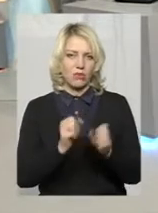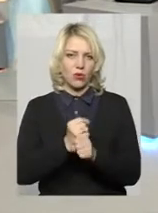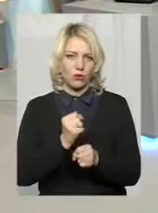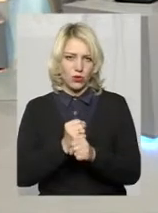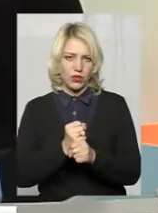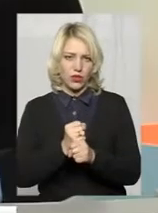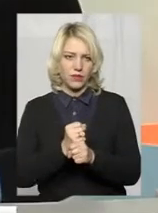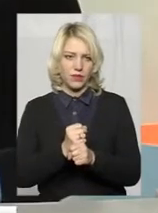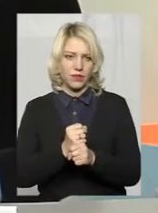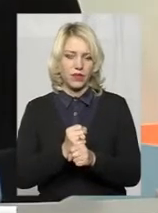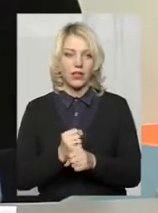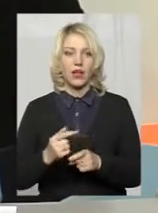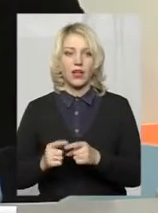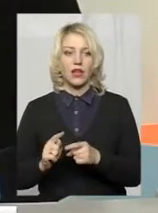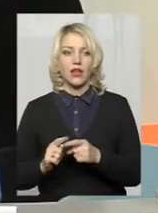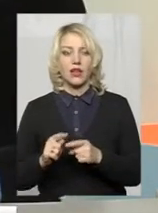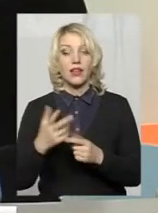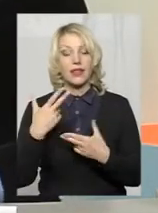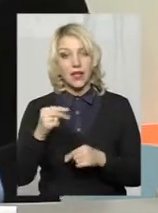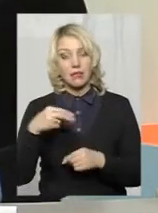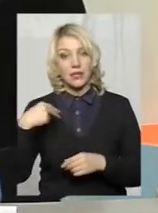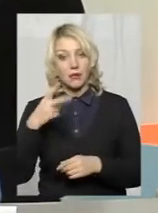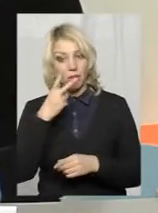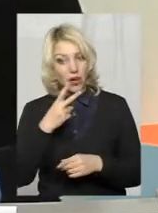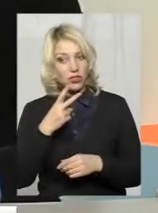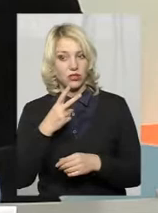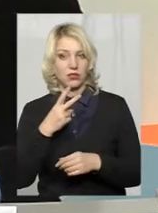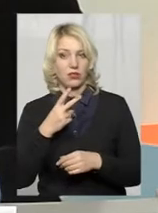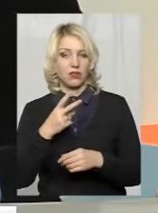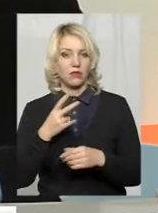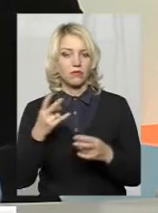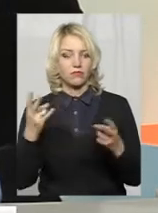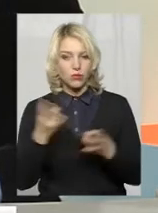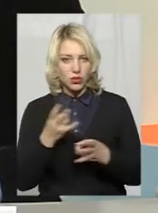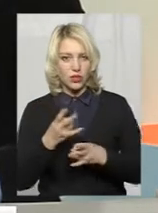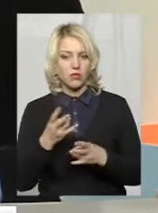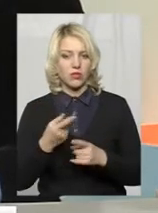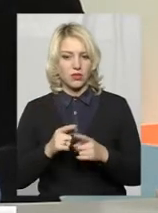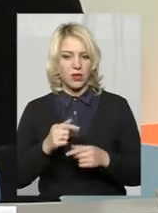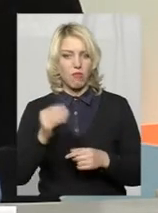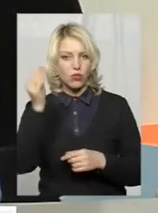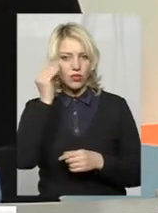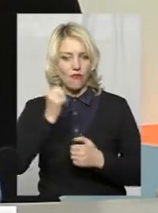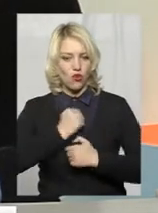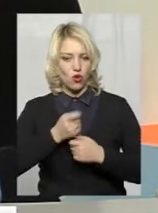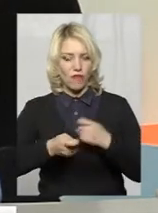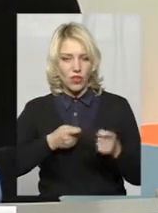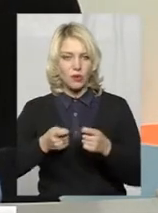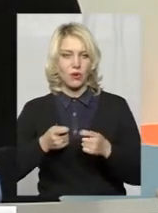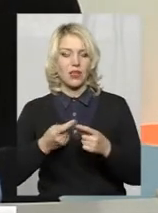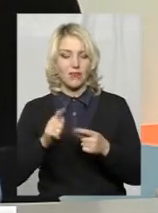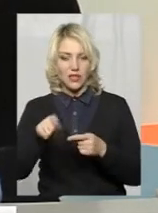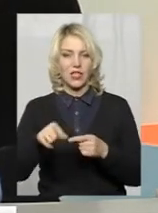радміністрації. Якщо в тих регіонах, де президент бачить таку необхідність, є пропозиція військового керівництва або облдержадміністрації,